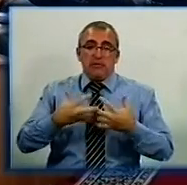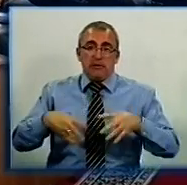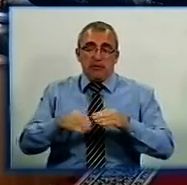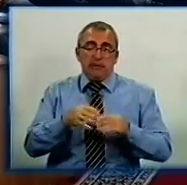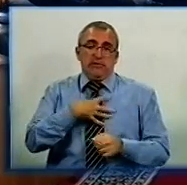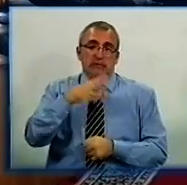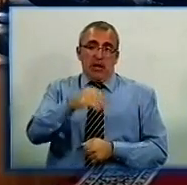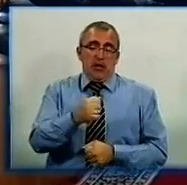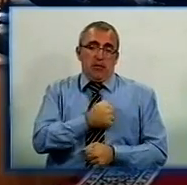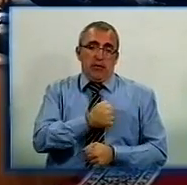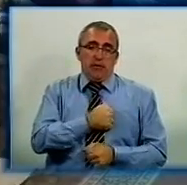наших загиблих. Дякую! Дякую! Дякую! Дякую! Дякую!